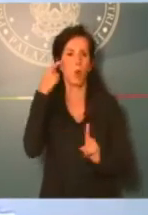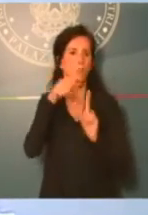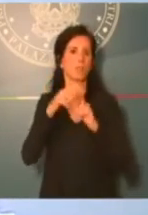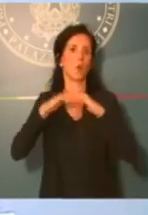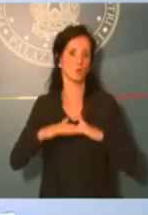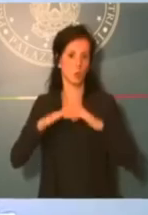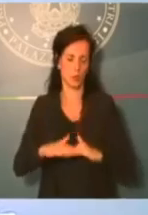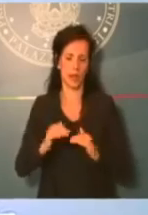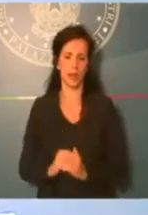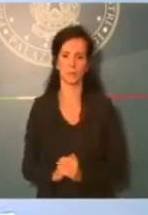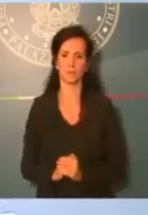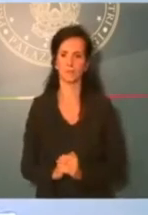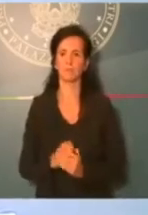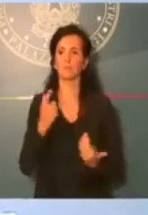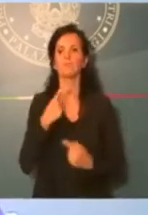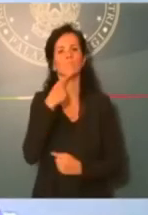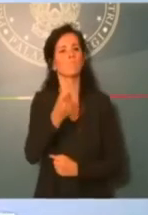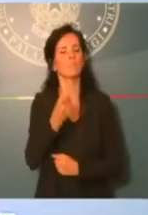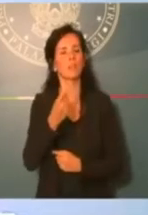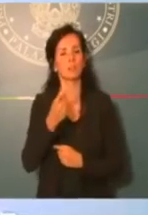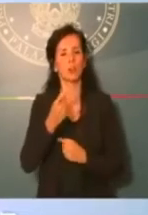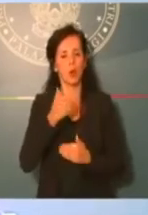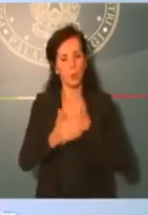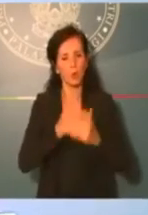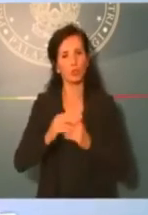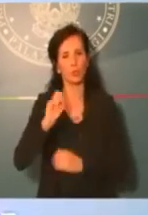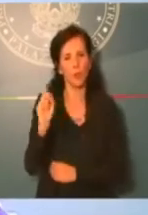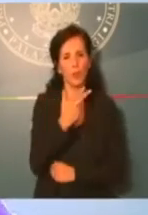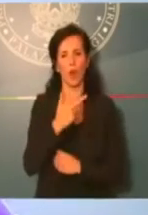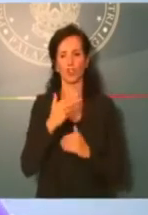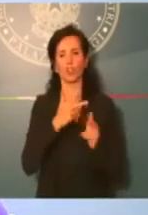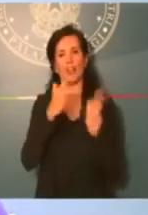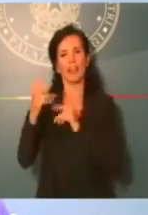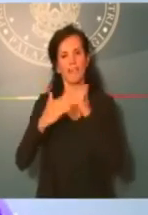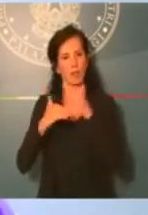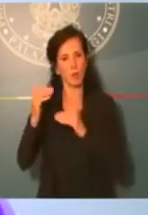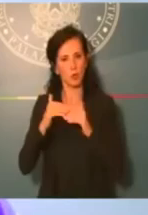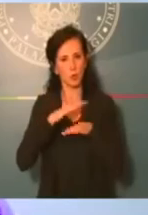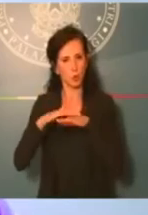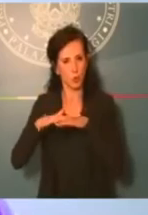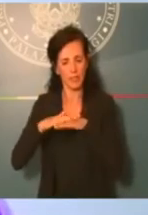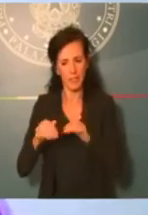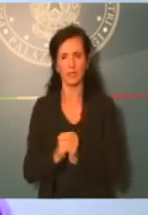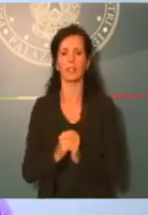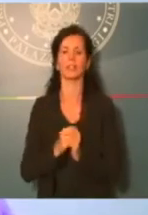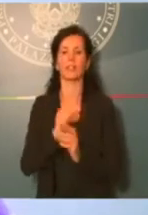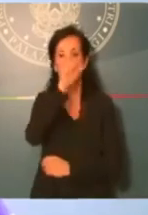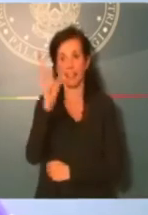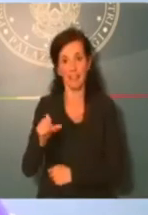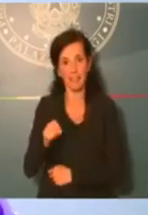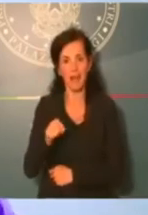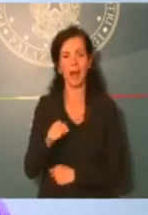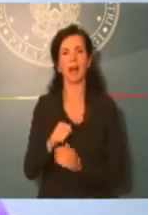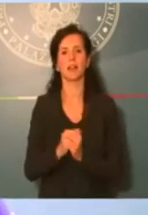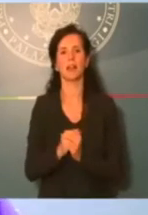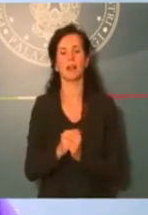più veloci in termini di infrastrutture e di opere che sono importanti per il Paese con la possibilità di utilizzare una conferenza, tra